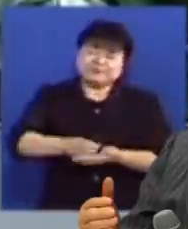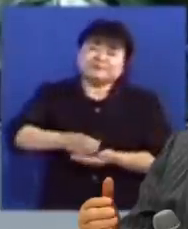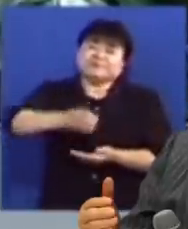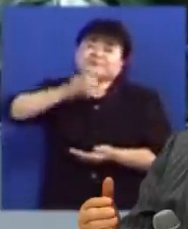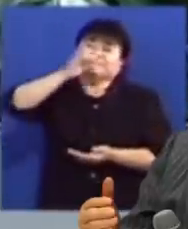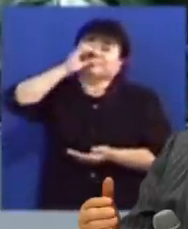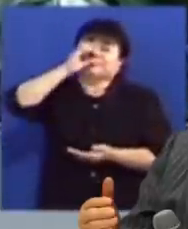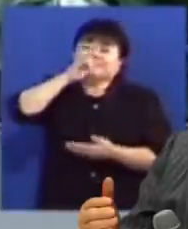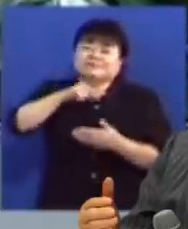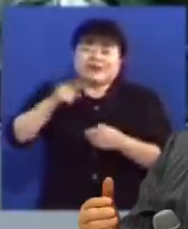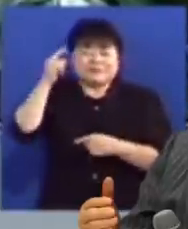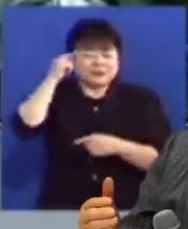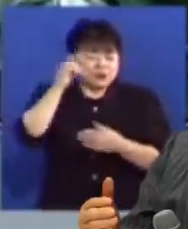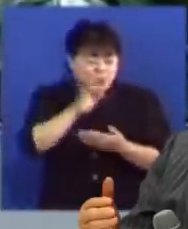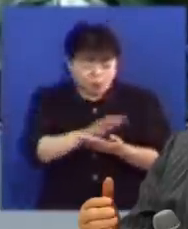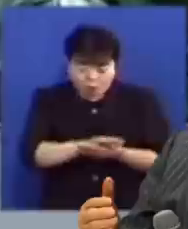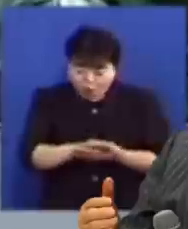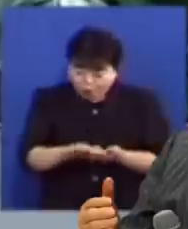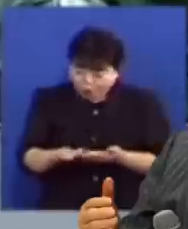마음이 가라앉아요